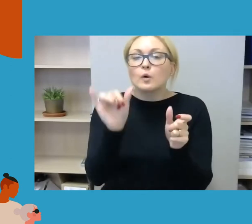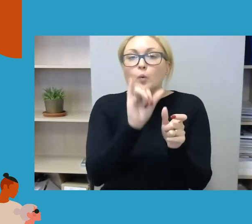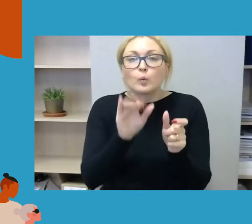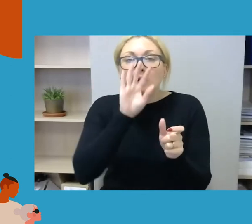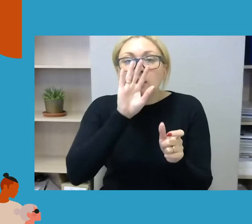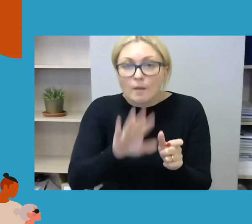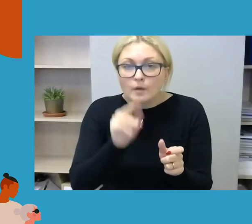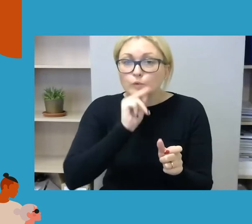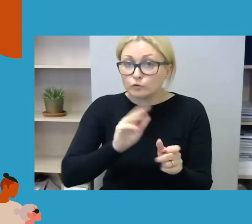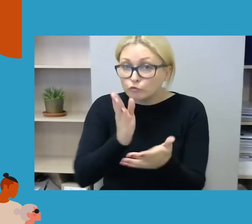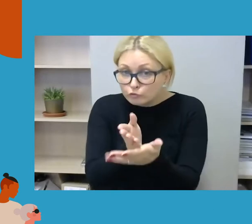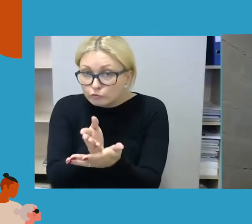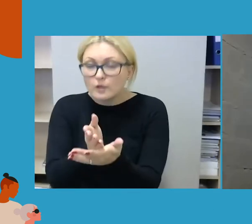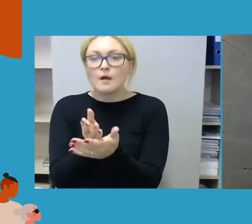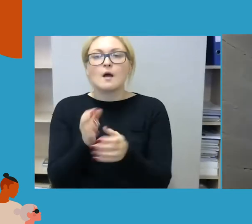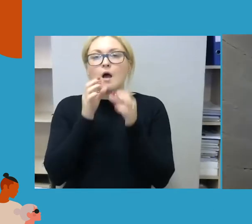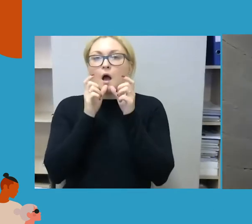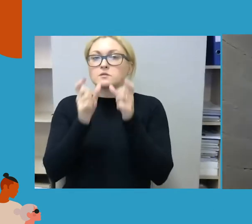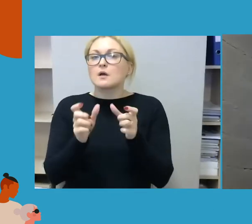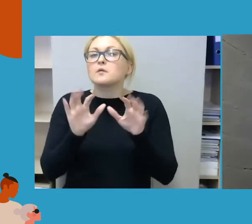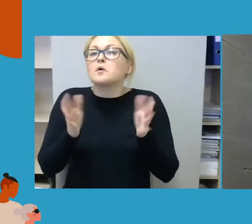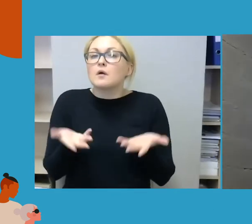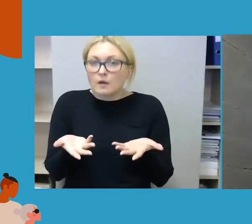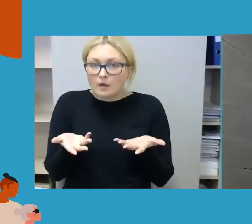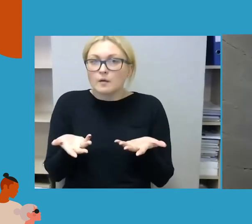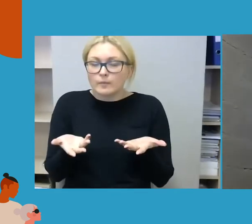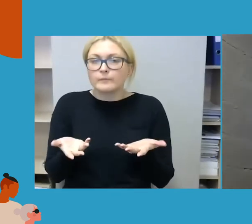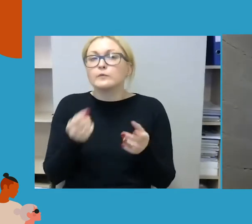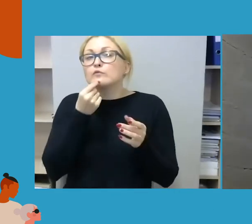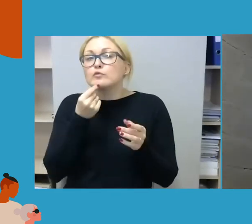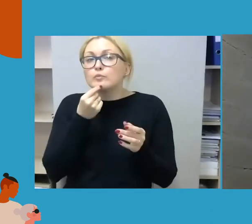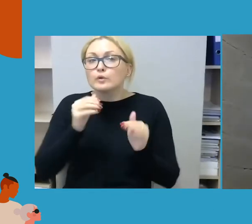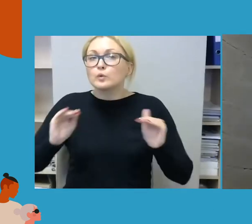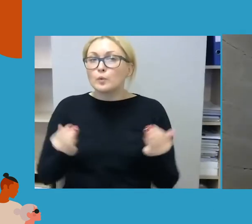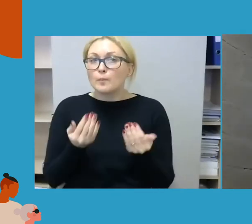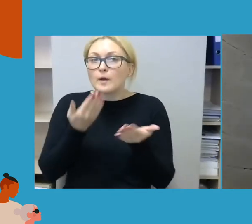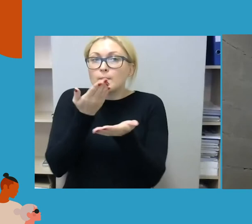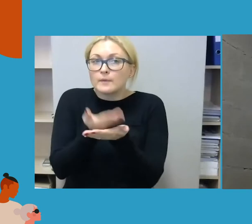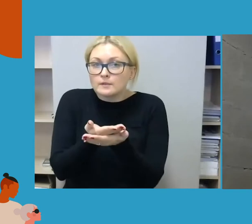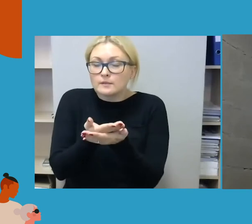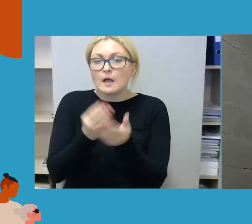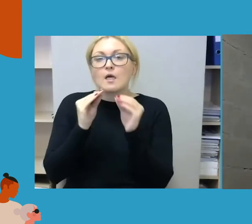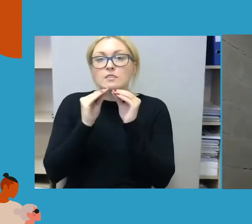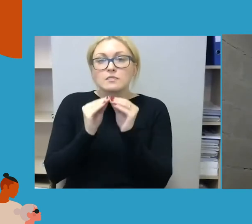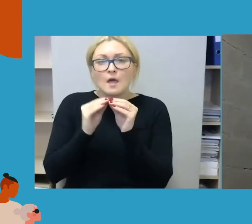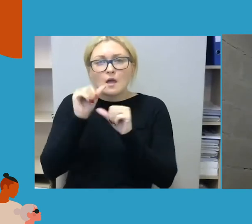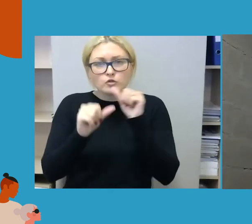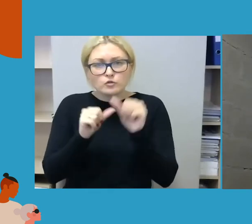neapykantos kalbą. Na, šiek tie galbūt konteksto. Per beveik dešimt metų buvo užregistruoti